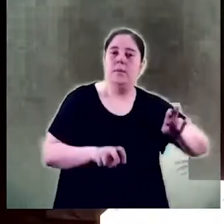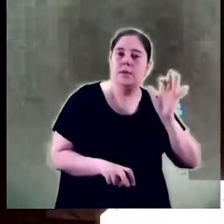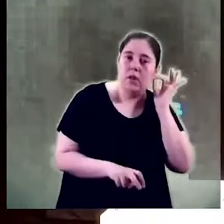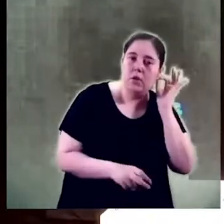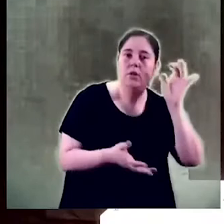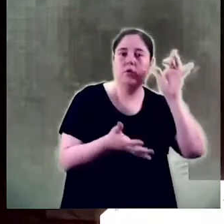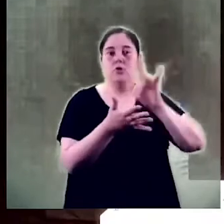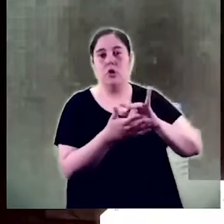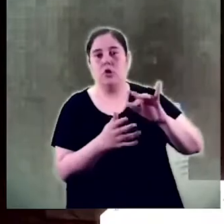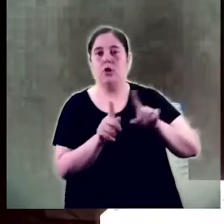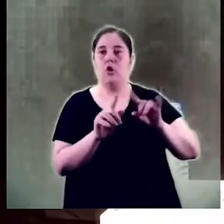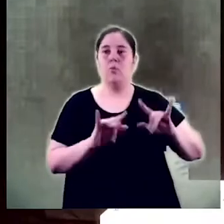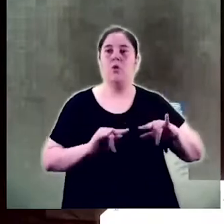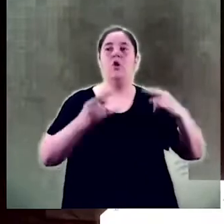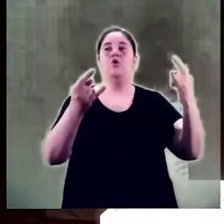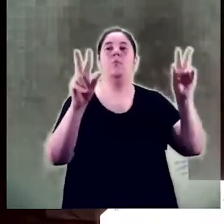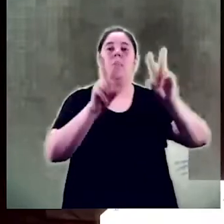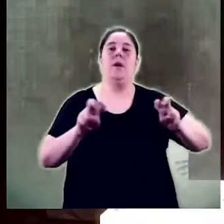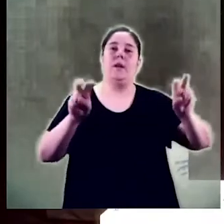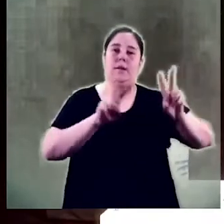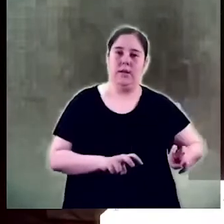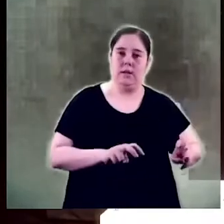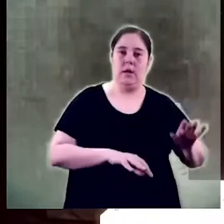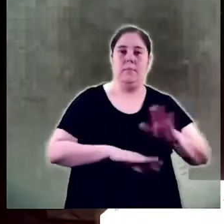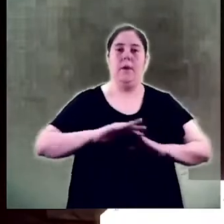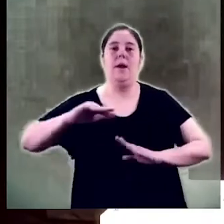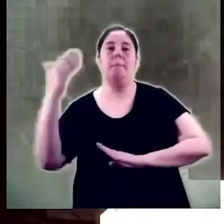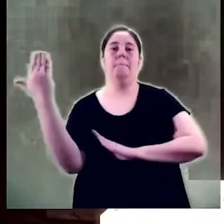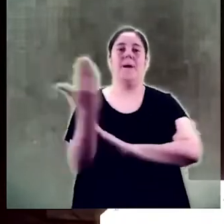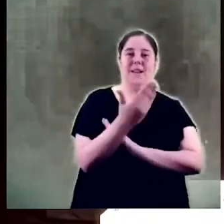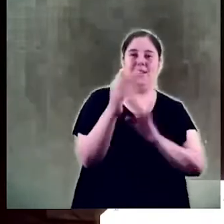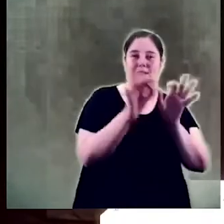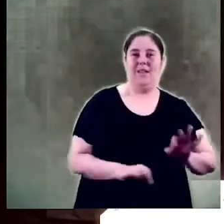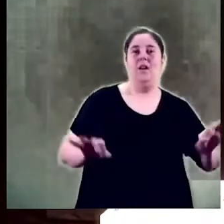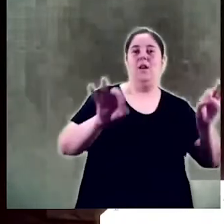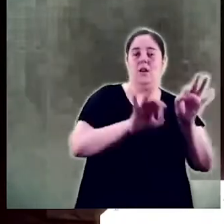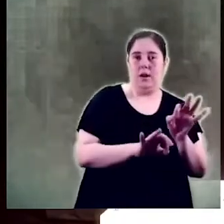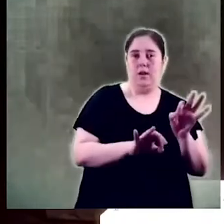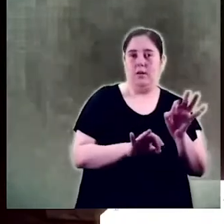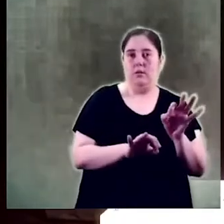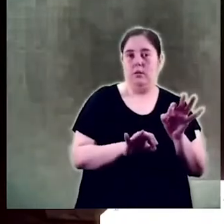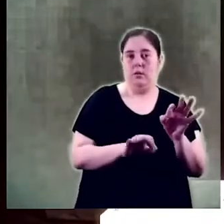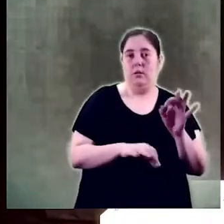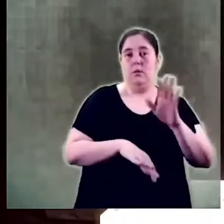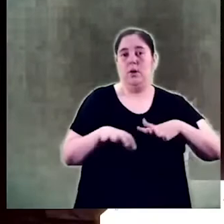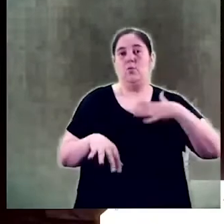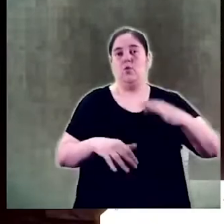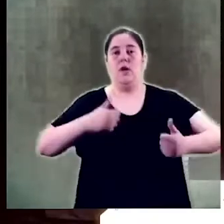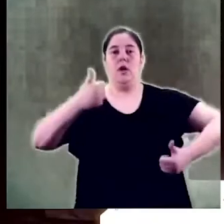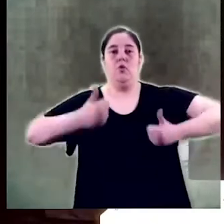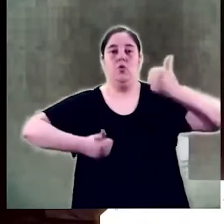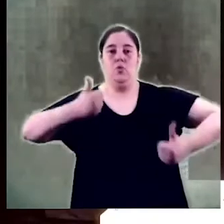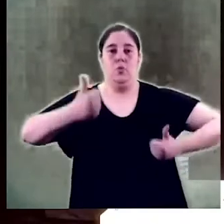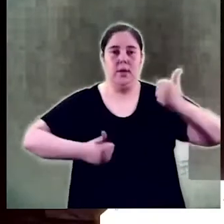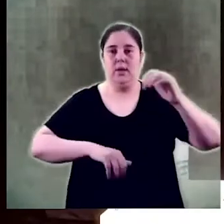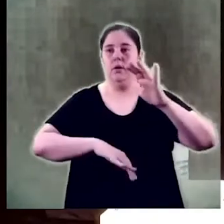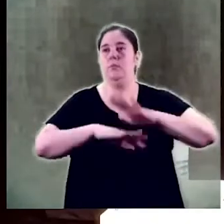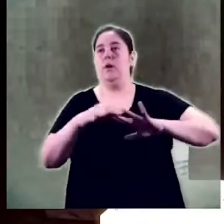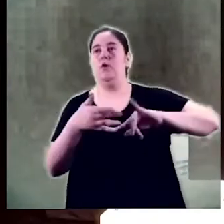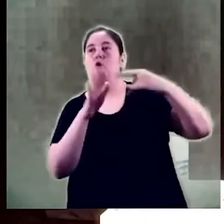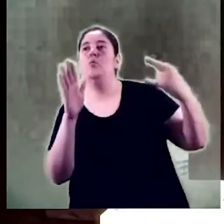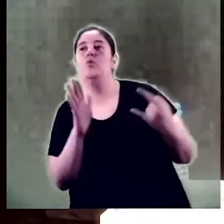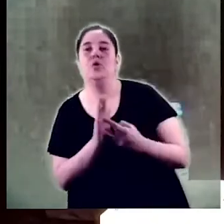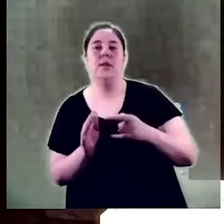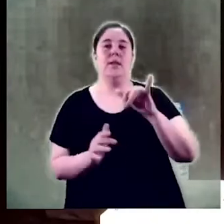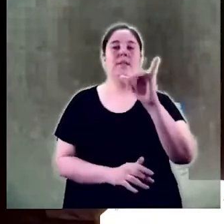que tal vegada han hagut de sostenir una doble recerca a fi de no veures penalitzades i garantir-se una existència competitiva a l'hora de